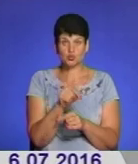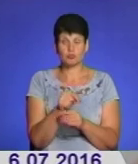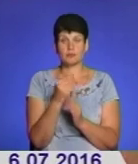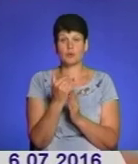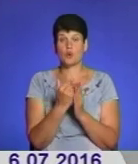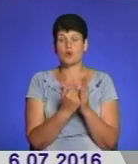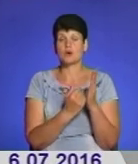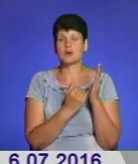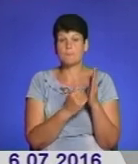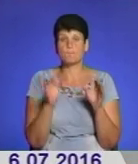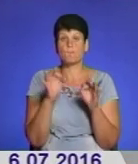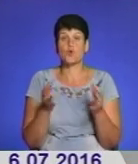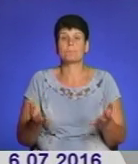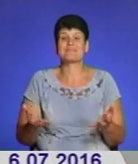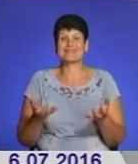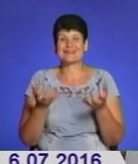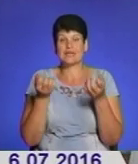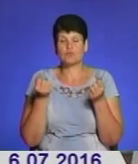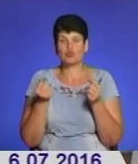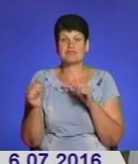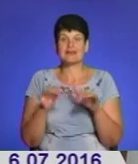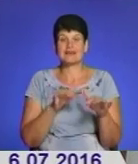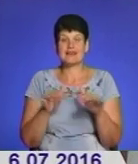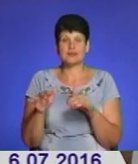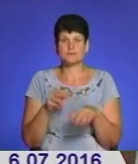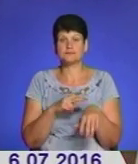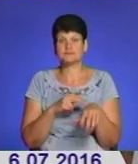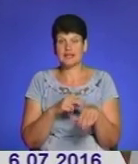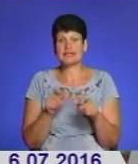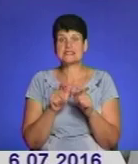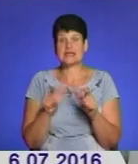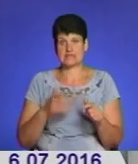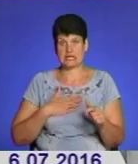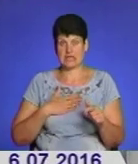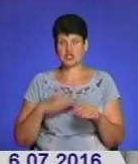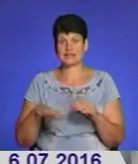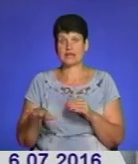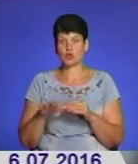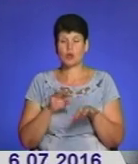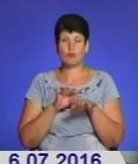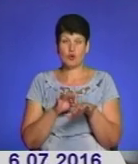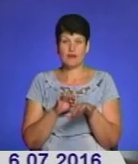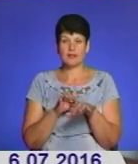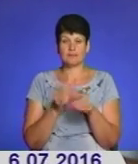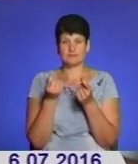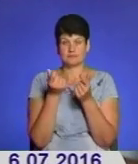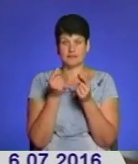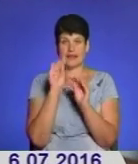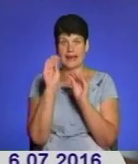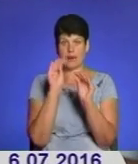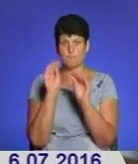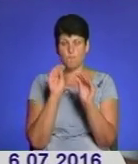про підтримку в діяльності поліційної станції на нашій території і провели невеликий косметичний ремонт,